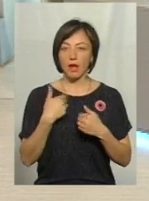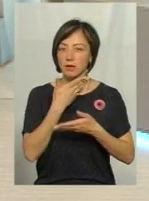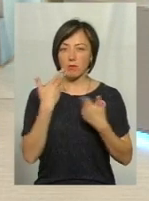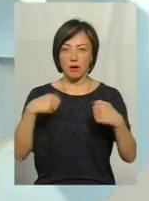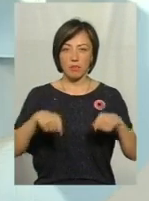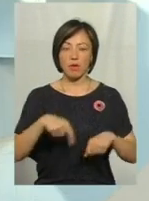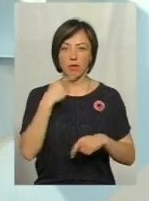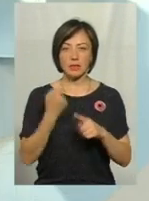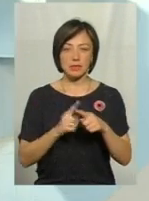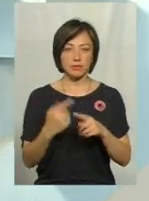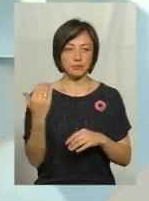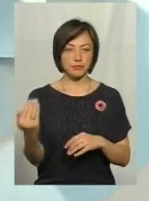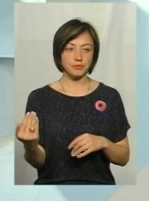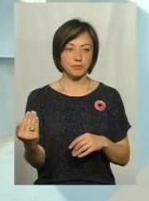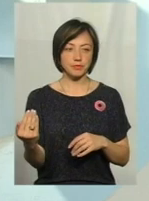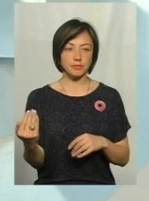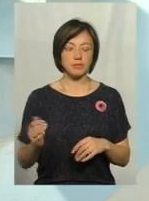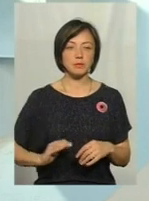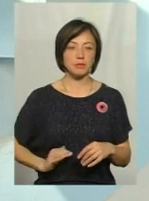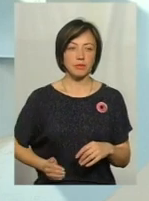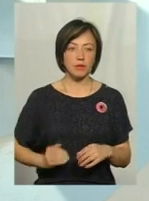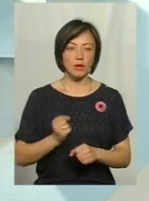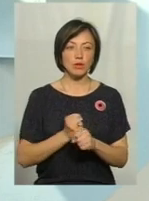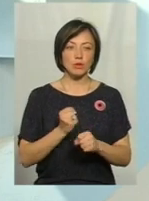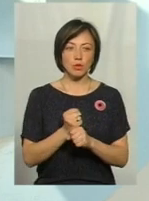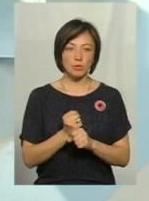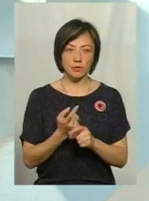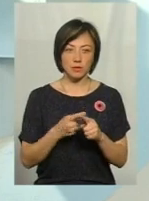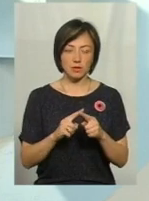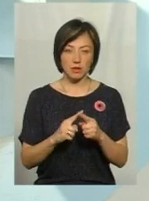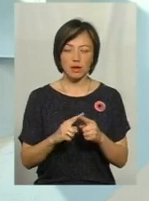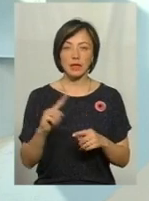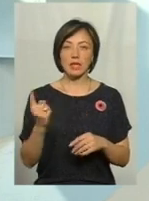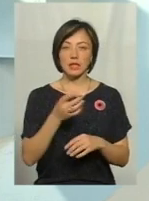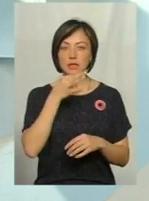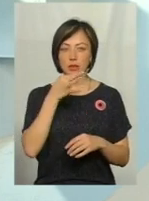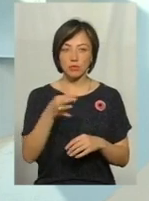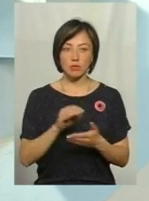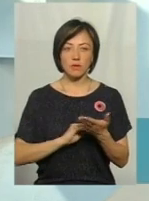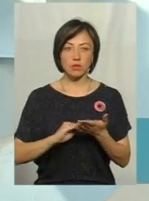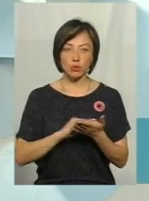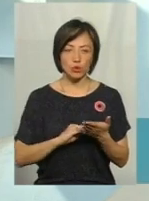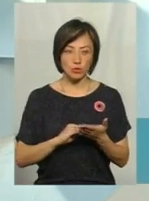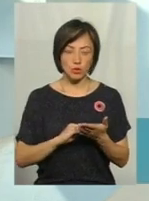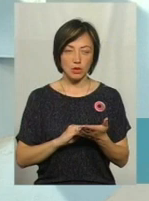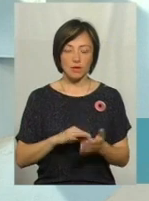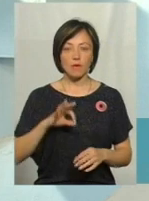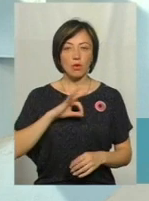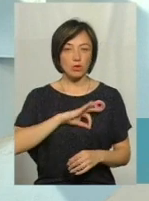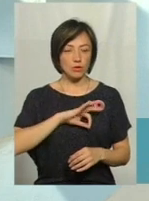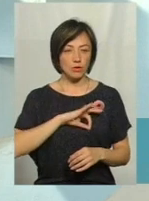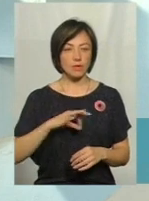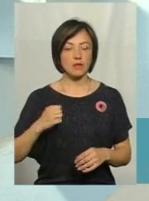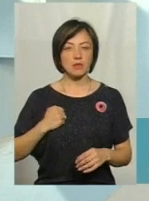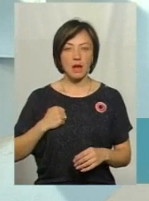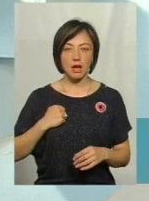говорити. Це прерогатива компанії-розробники «Інтерпроінвест». Єдине, що скажу, ще раз повторюю, що він використовується у військах